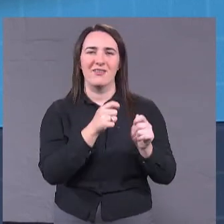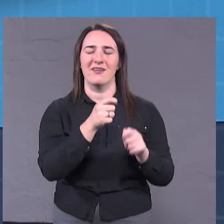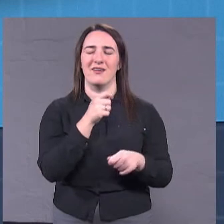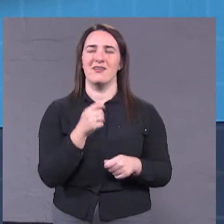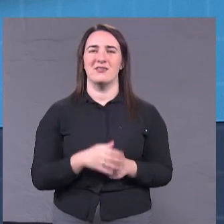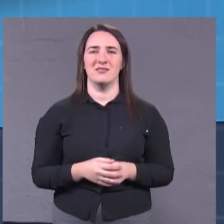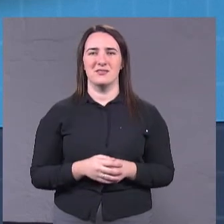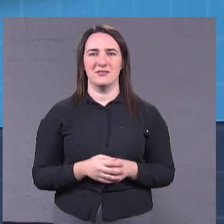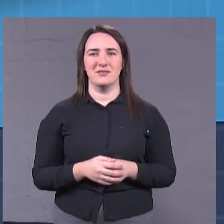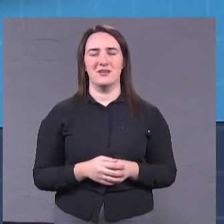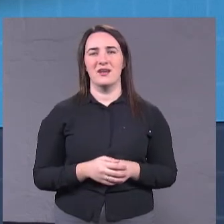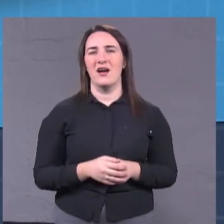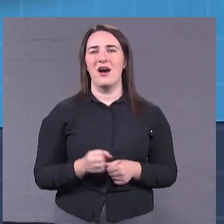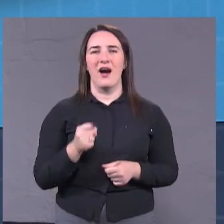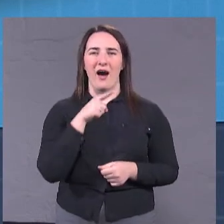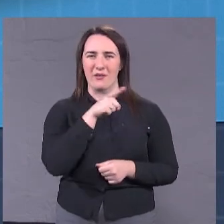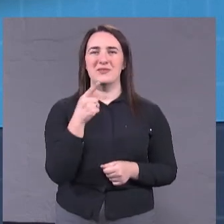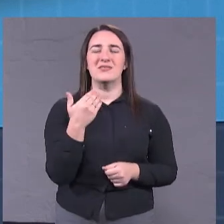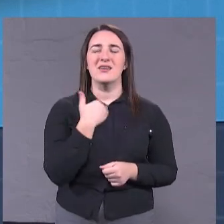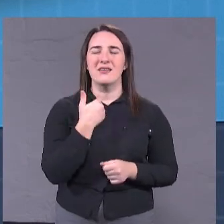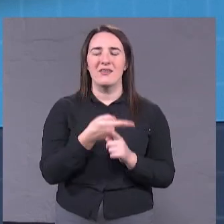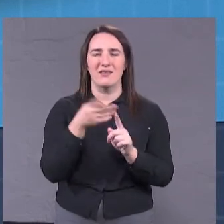зінах зінах зінах